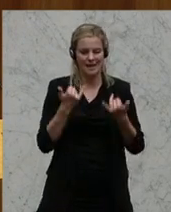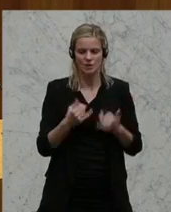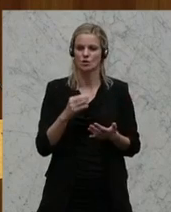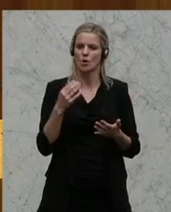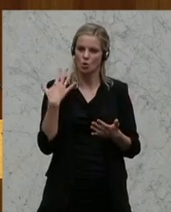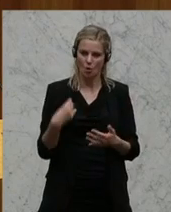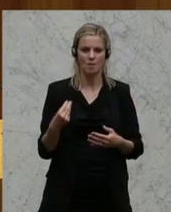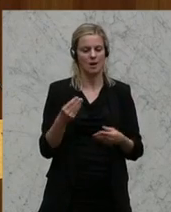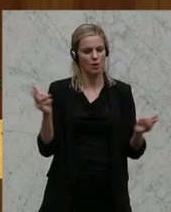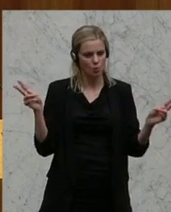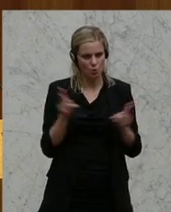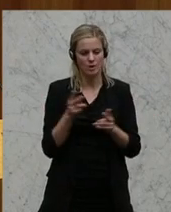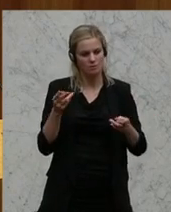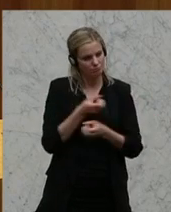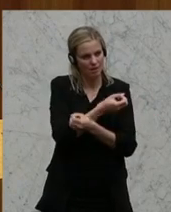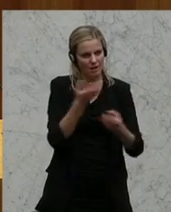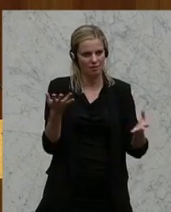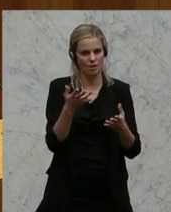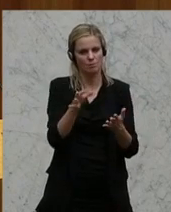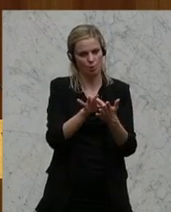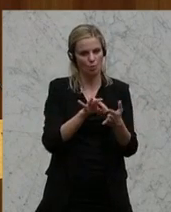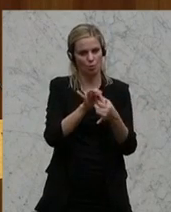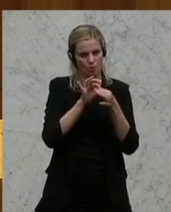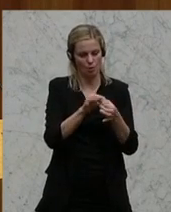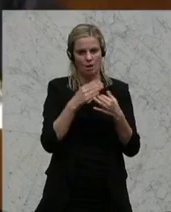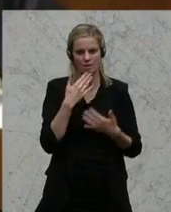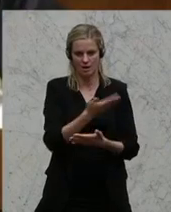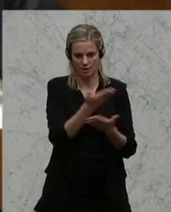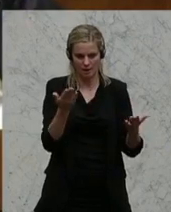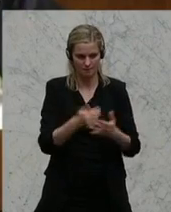auch für das Protokoll hier festhalten. Danke.